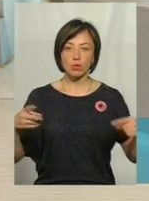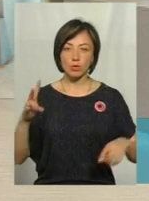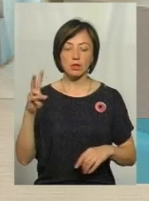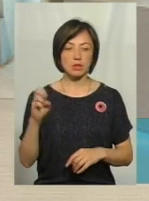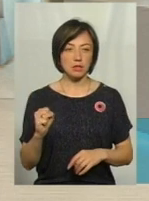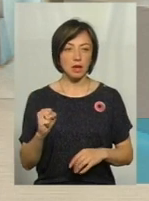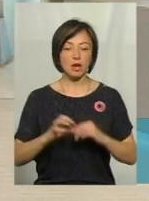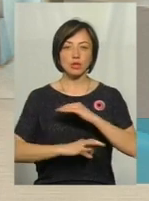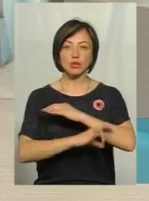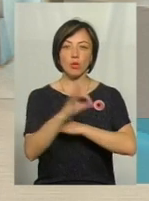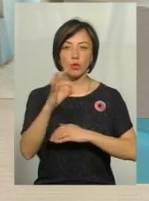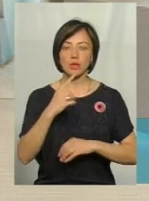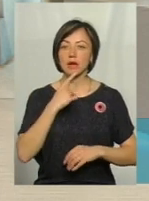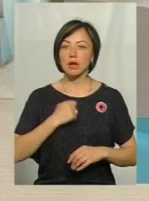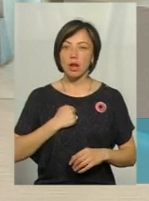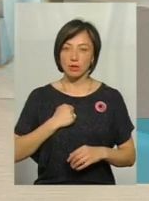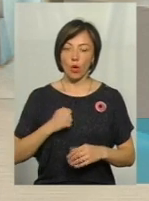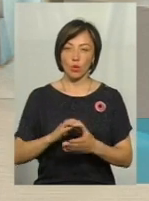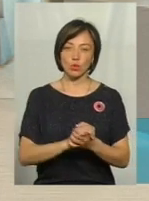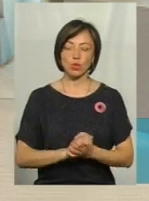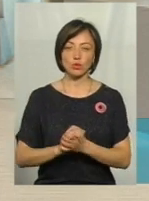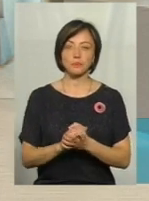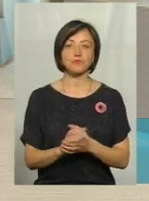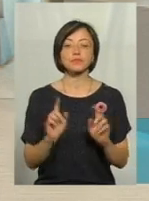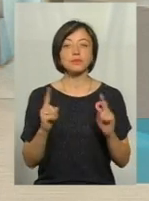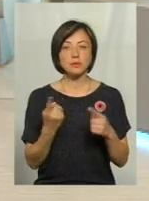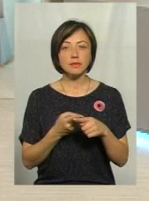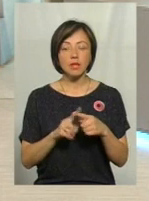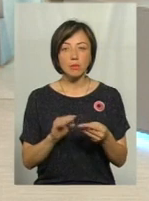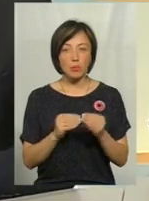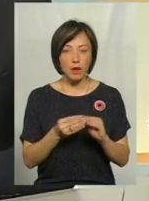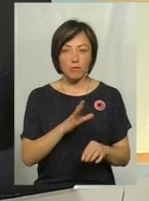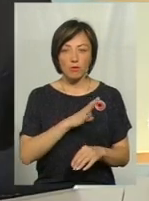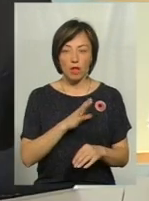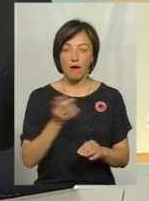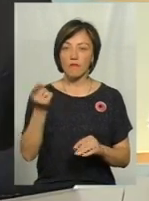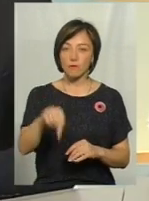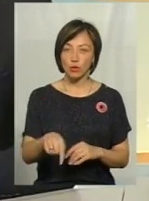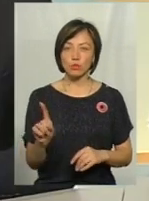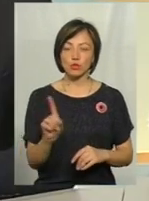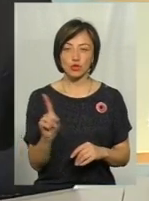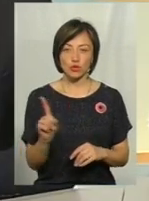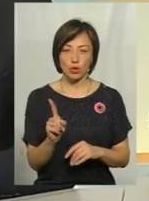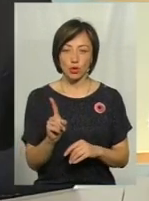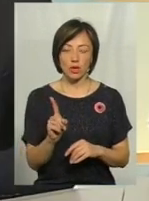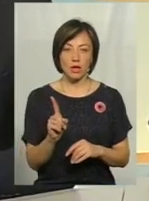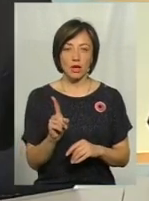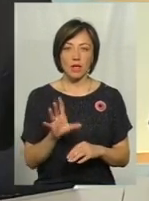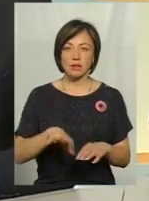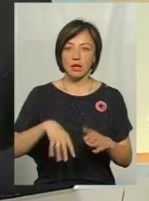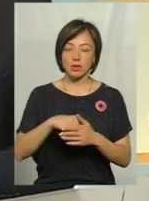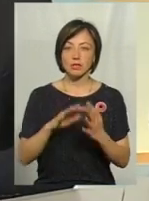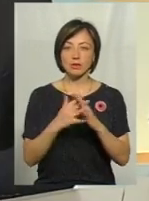сході Радянського Союзу. Чому ця проблема ще була? В тому, що за рахунок сільського